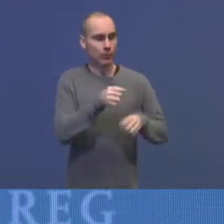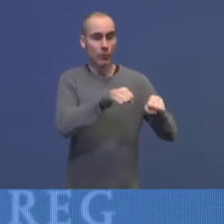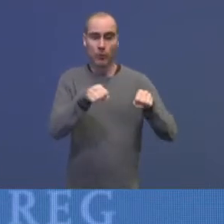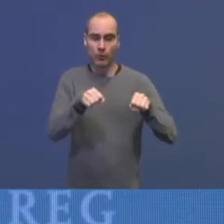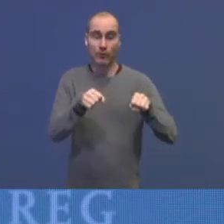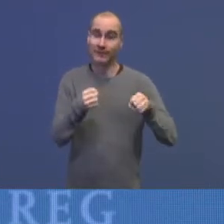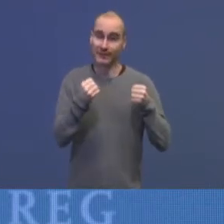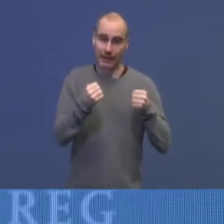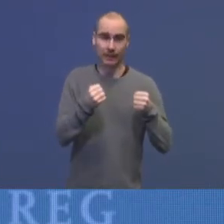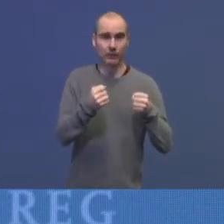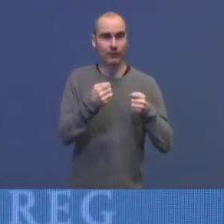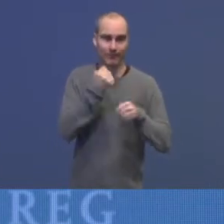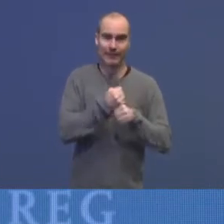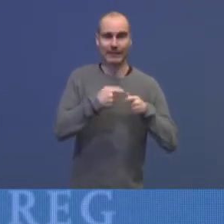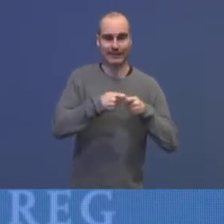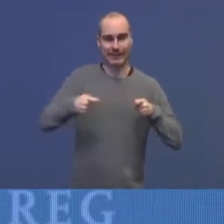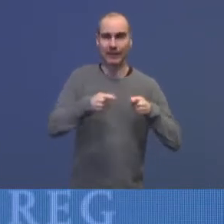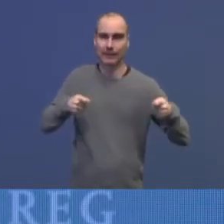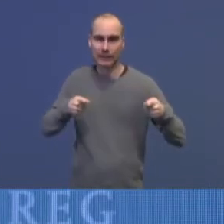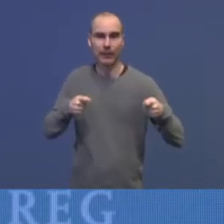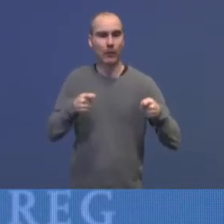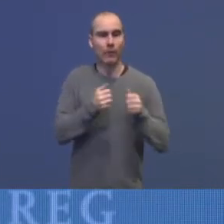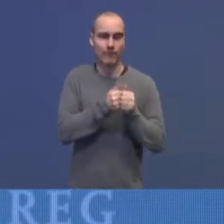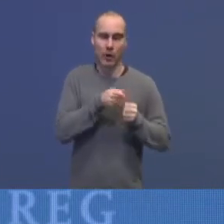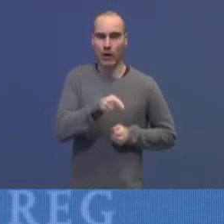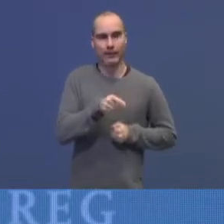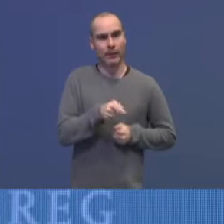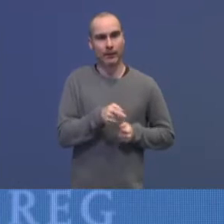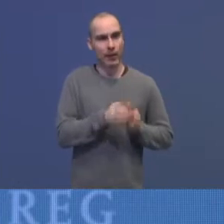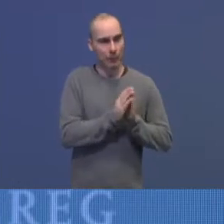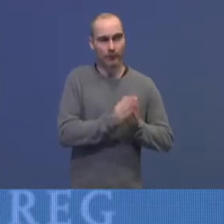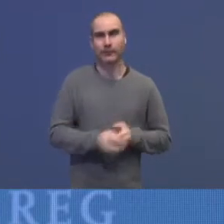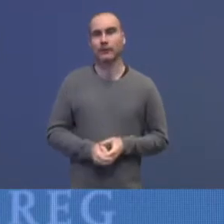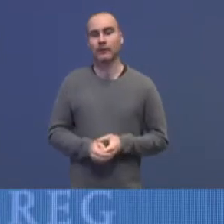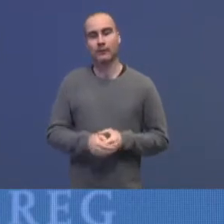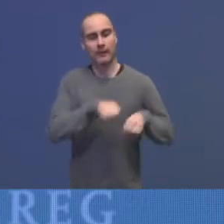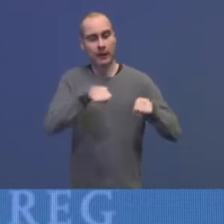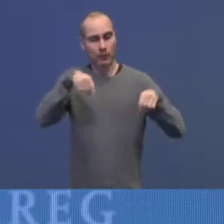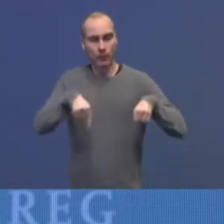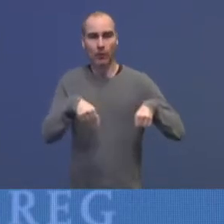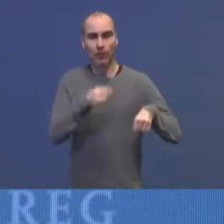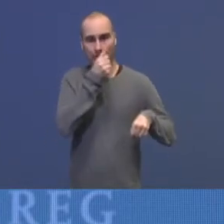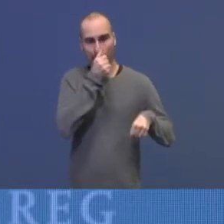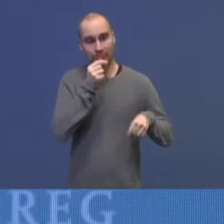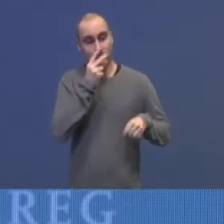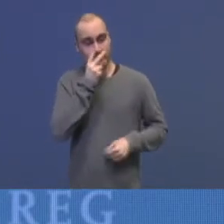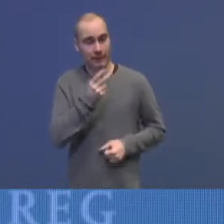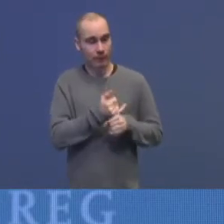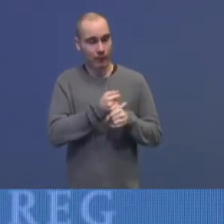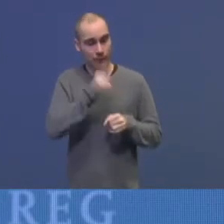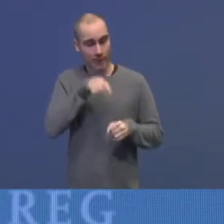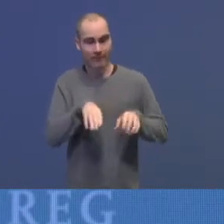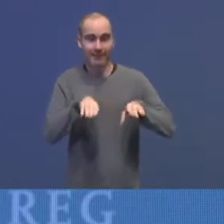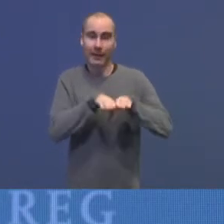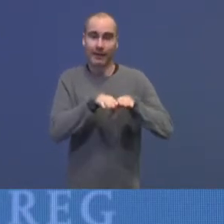langt, så langt de kan, for å følge denne anmodningen. Og regjeringen vil nå se på også hvordan vi kan legge til rette for at dette